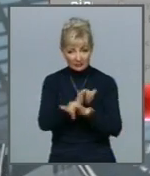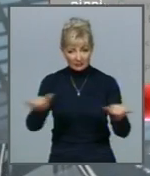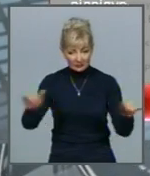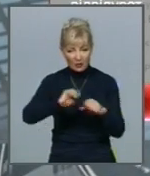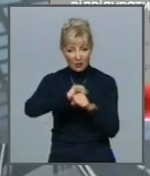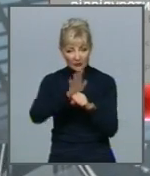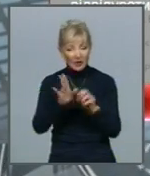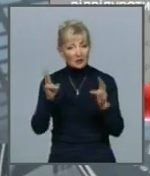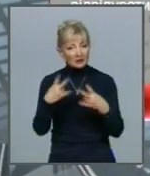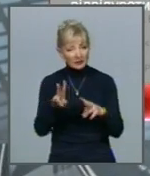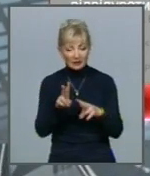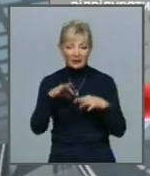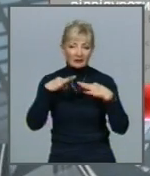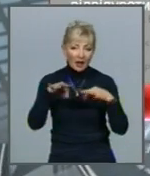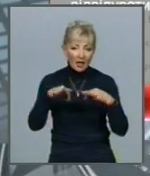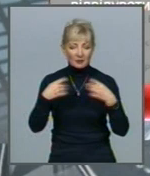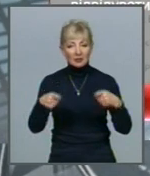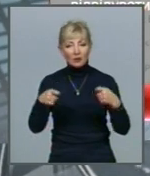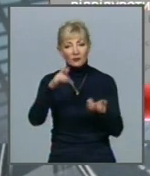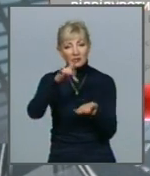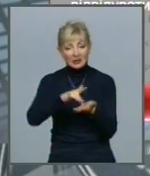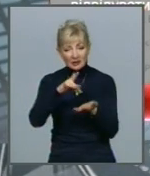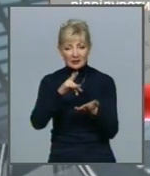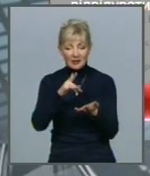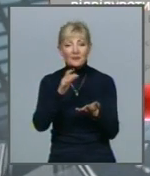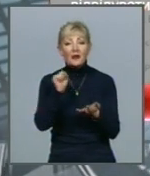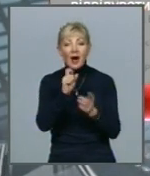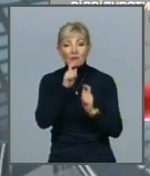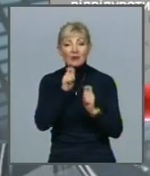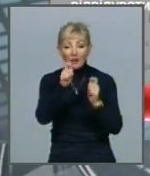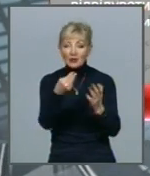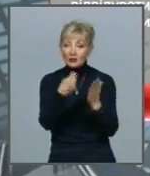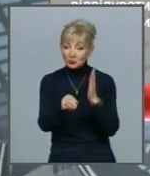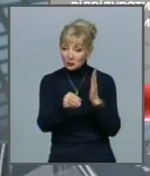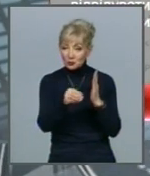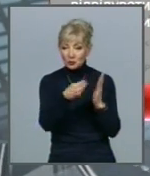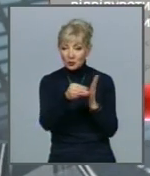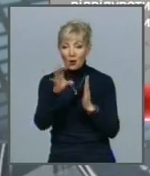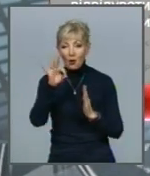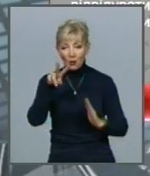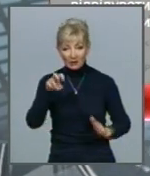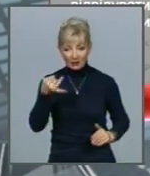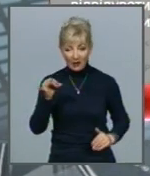варто відвідувати транспорт і торгові центри в годину пік, а подарунки краще купити онлайн